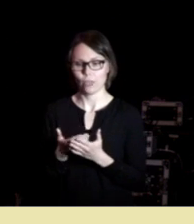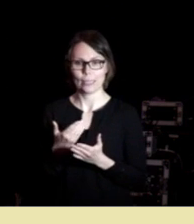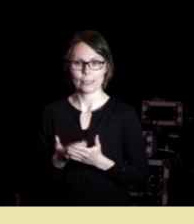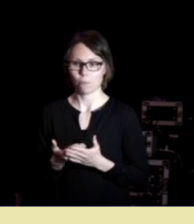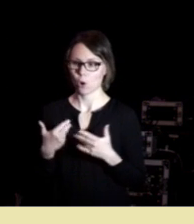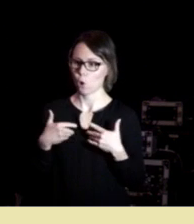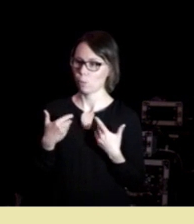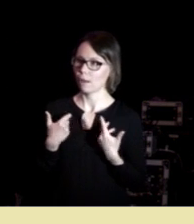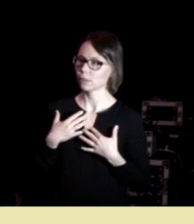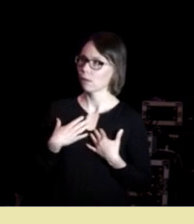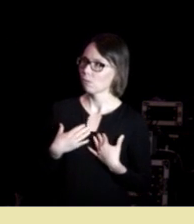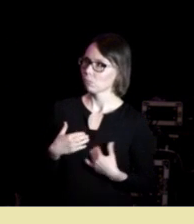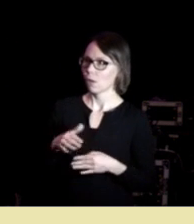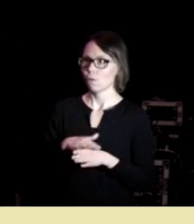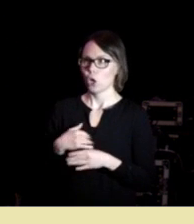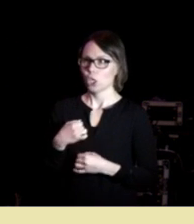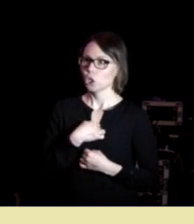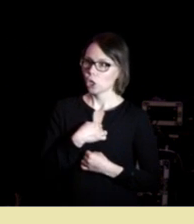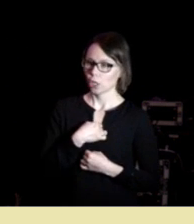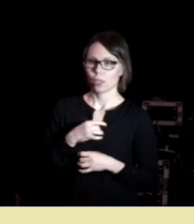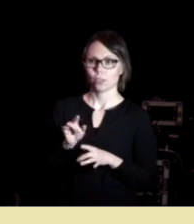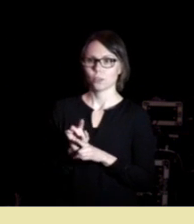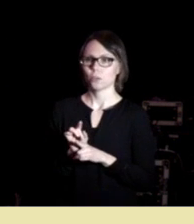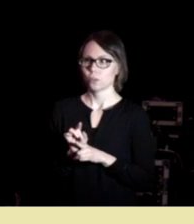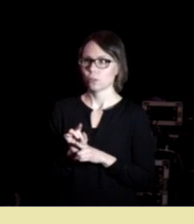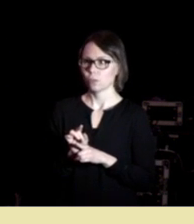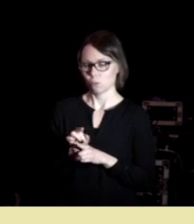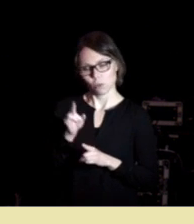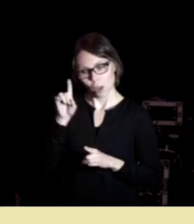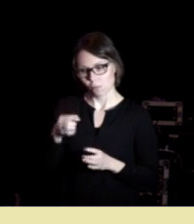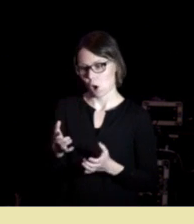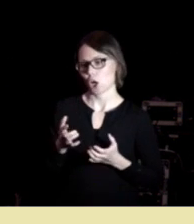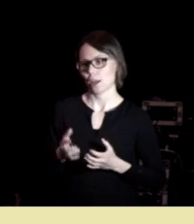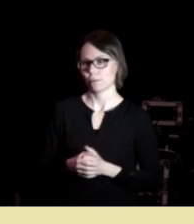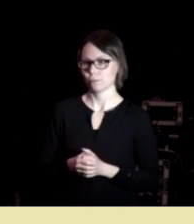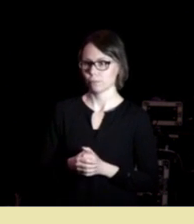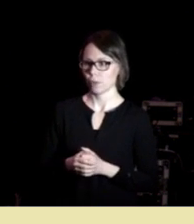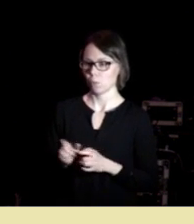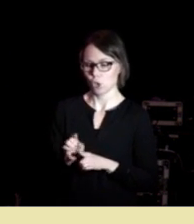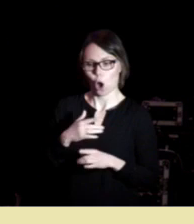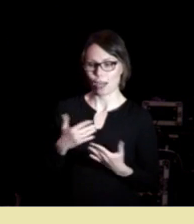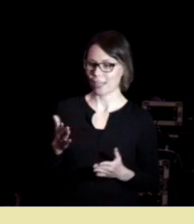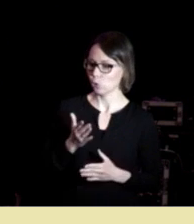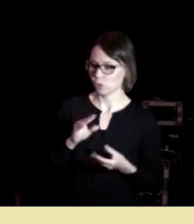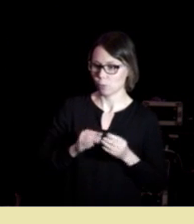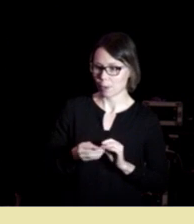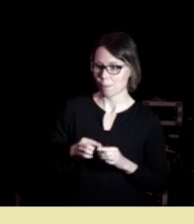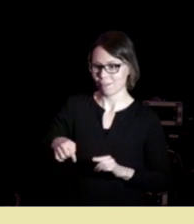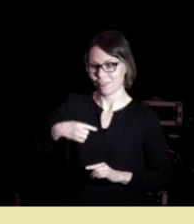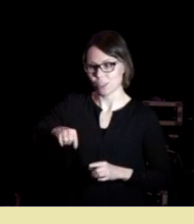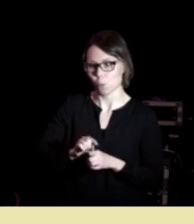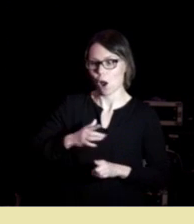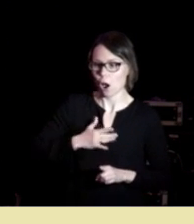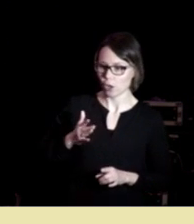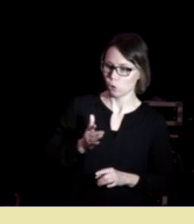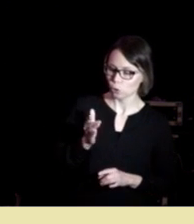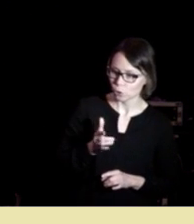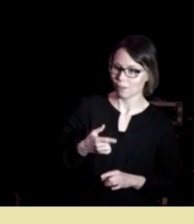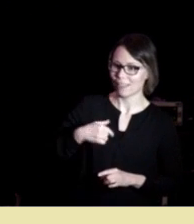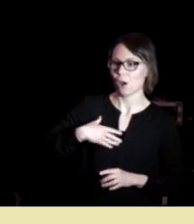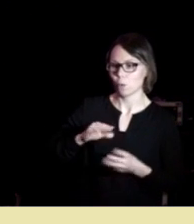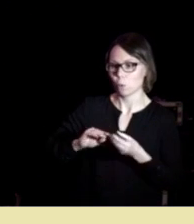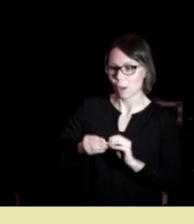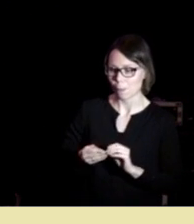opplevelsen av trygghet som det kan briste på. Altså, vi har ikke luksusproblemer men vi som har luksus vi har problemer med